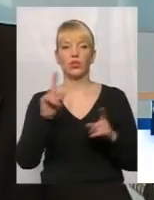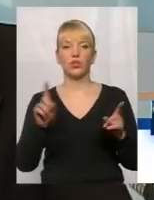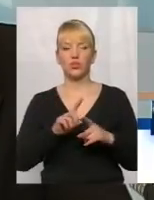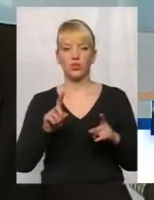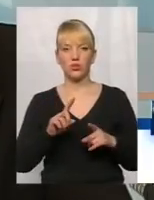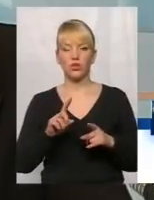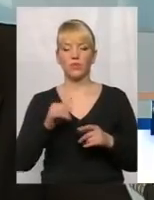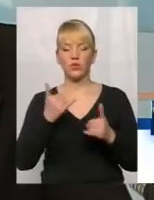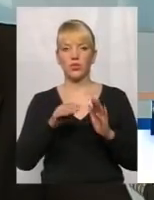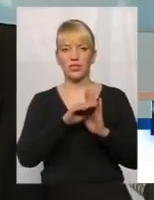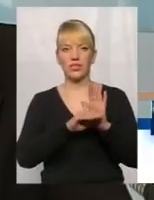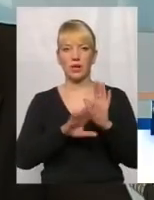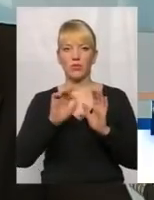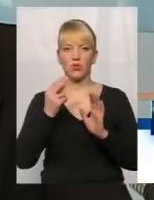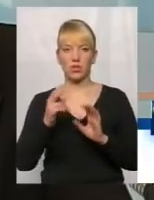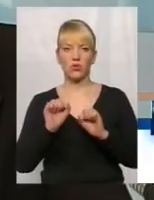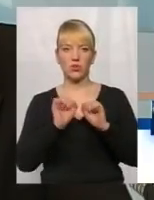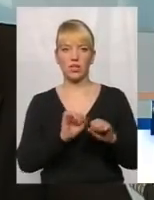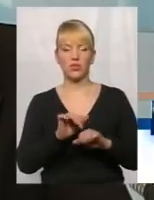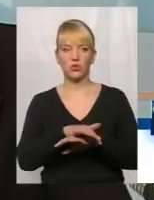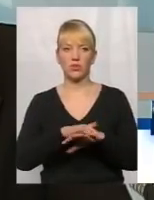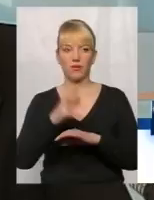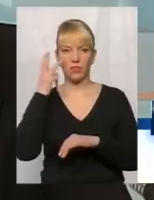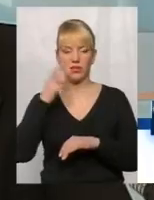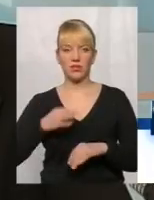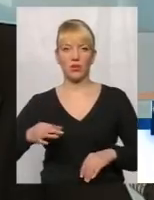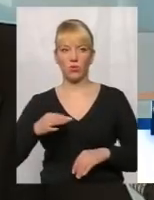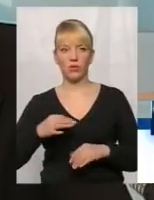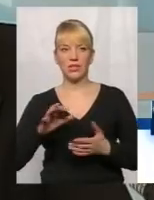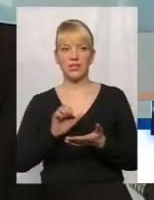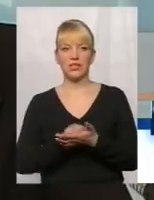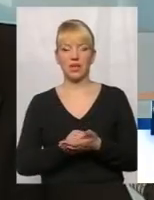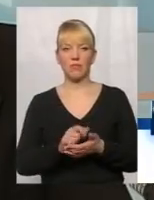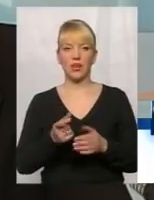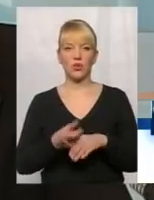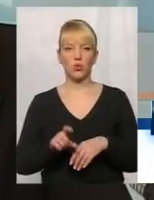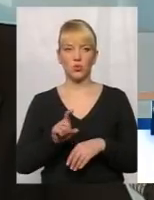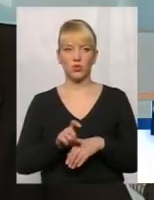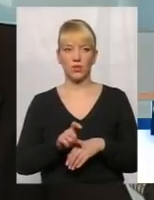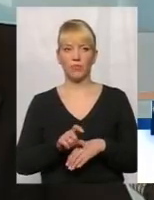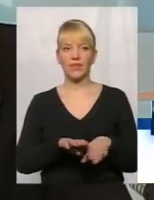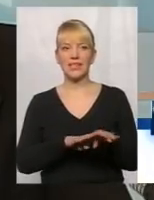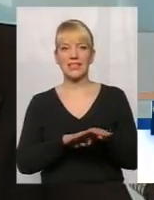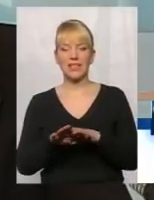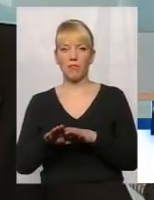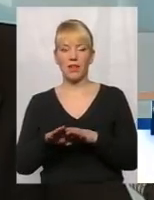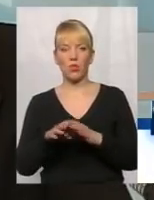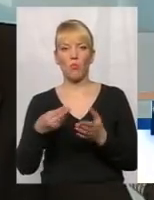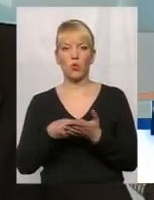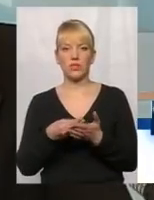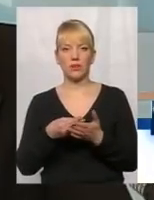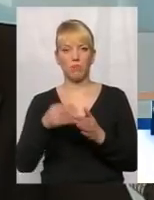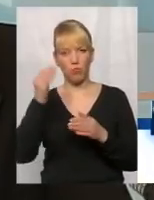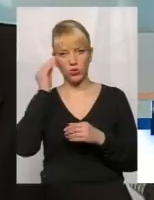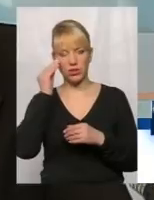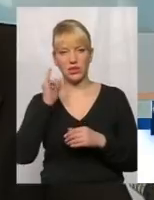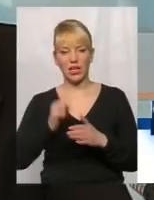система соціального захисту населення в Хмельницькій області займає дуже стабільну позицію. І